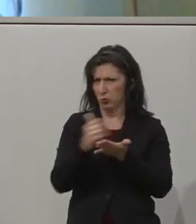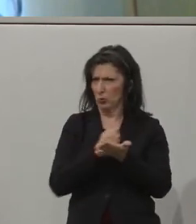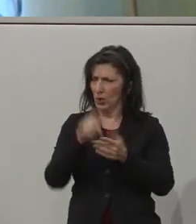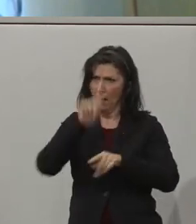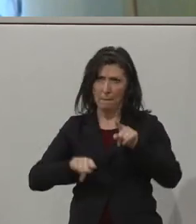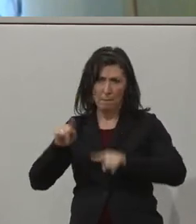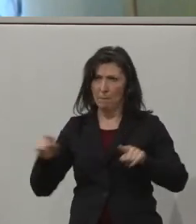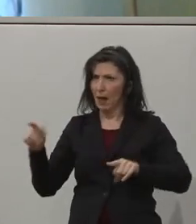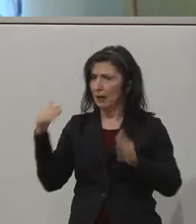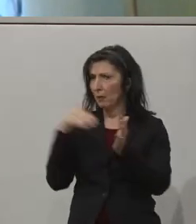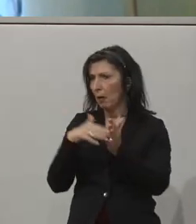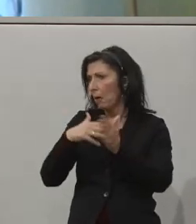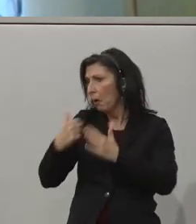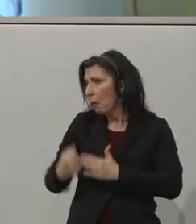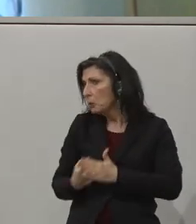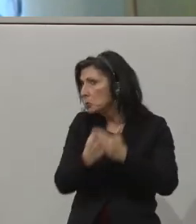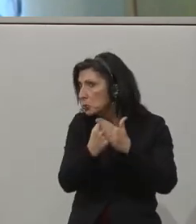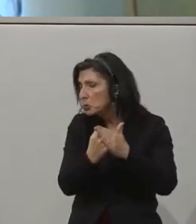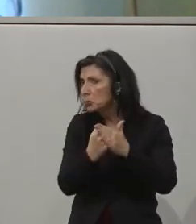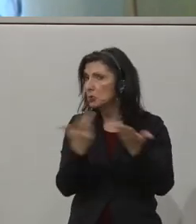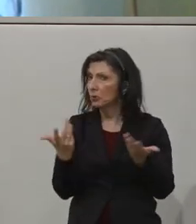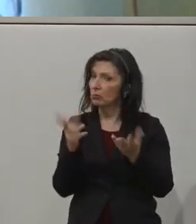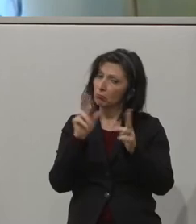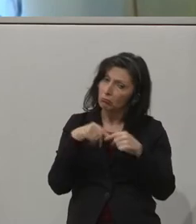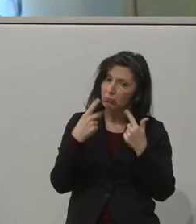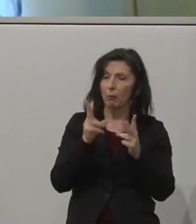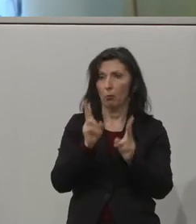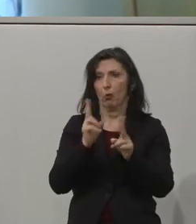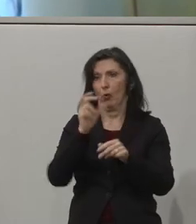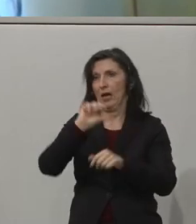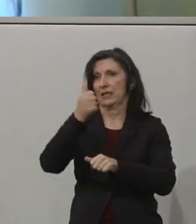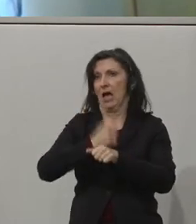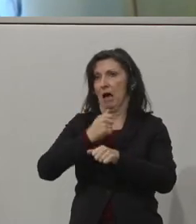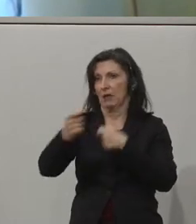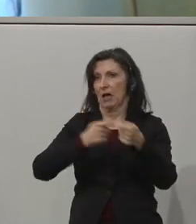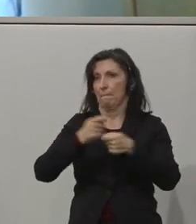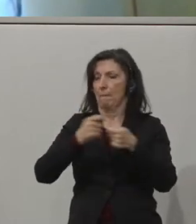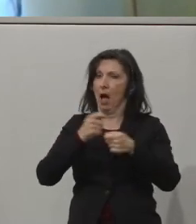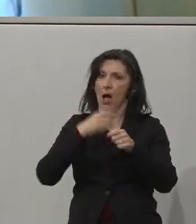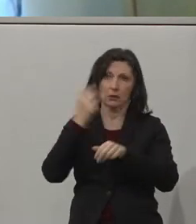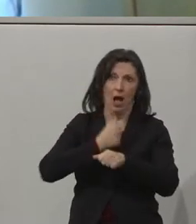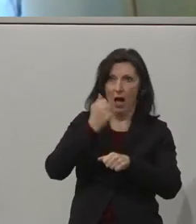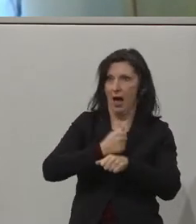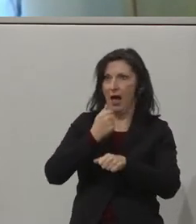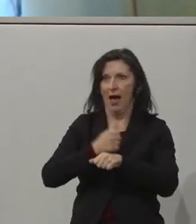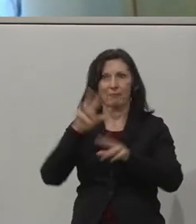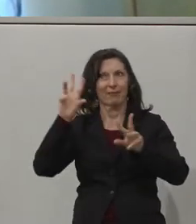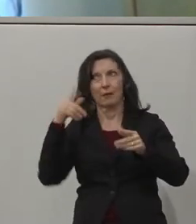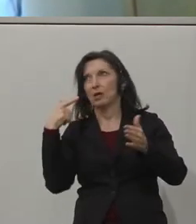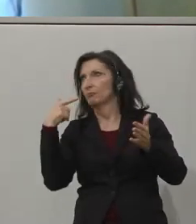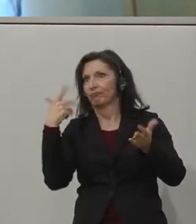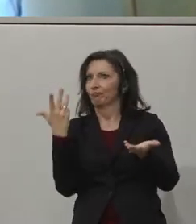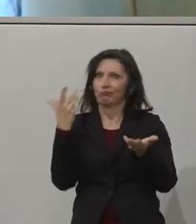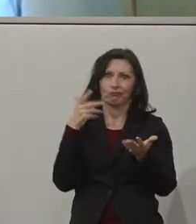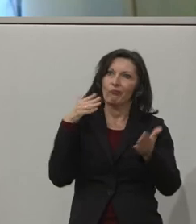diverse Unterstützungsleistungen, um am ersten Arbeitsmarkt tätig zu sein. Da kommen Stichworte wie Barrierefreiheit,